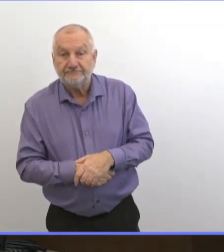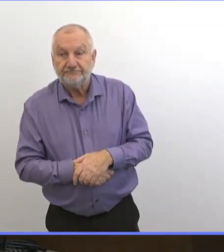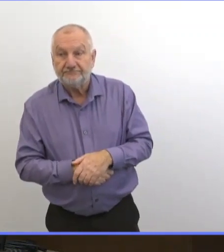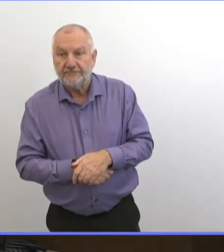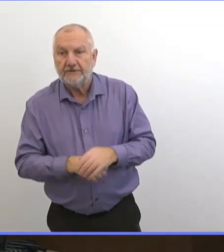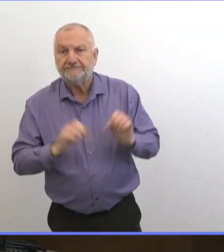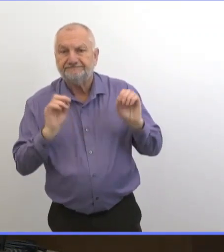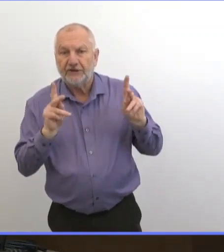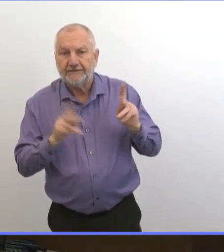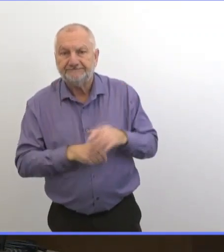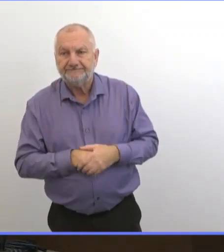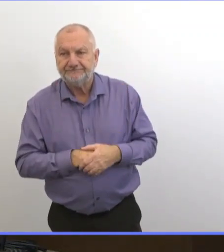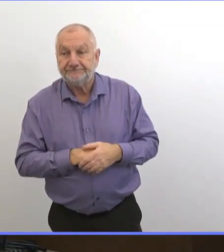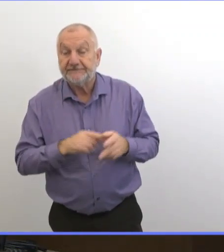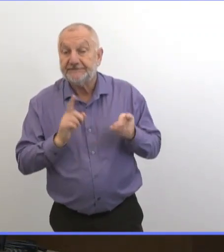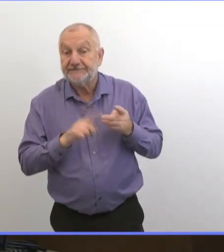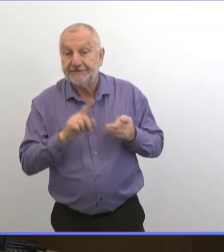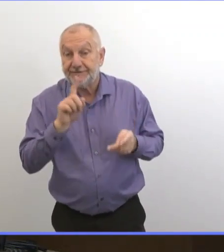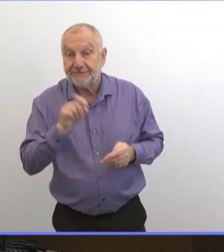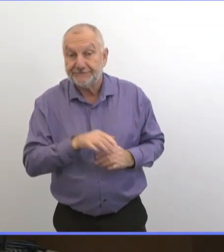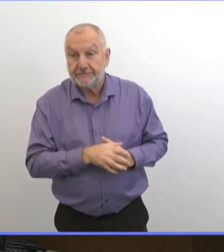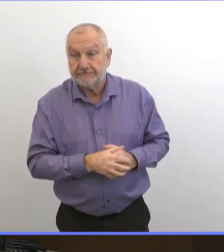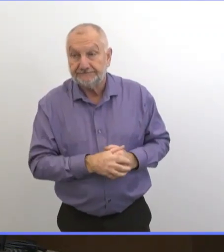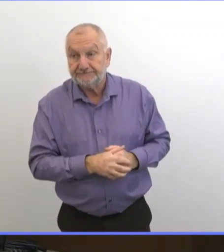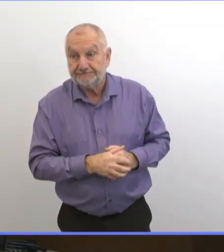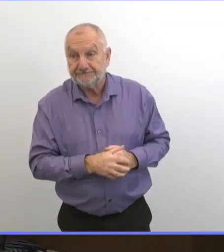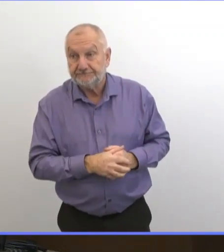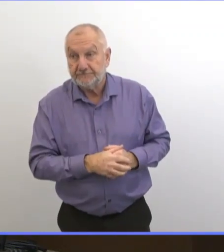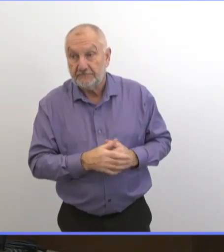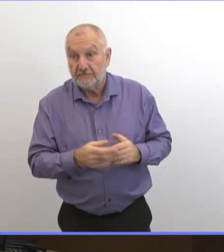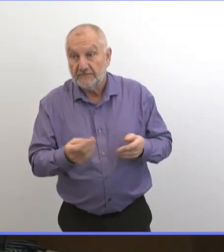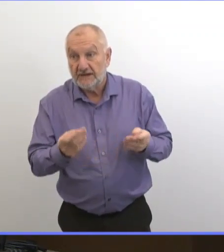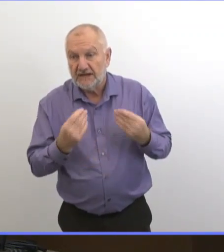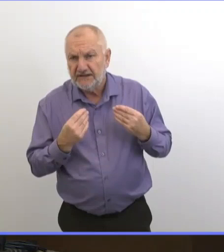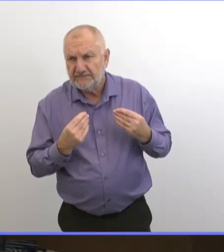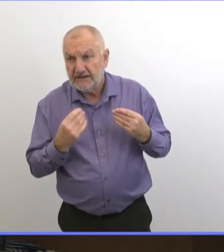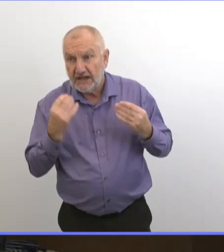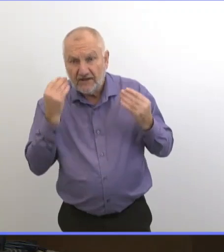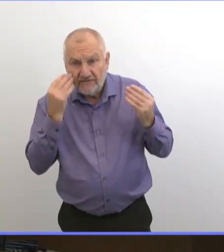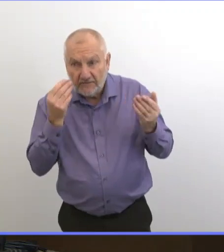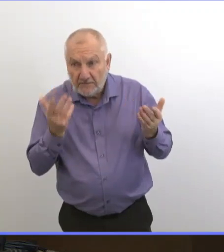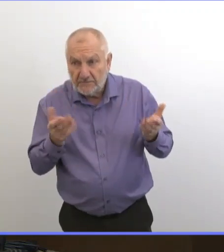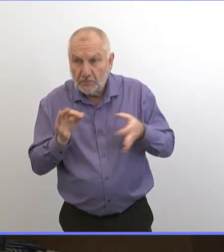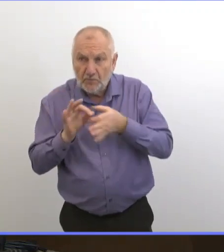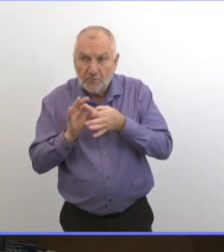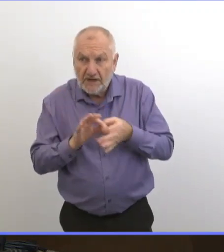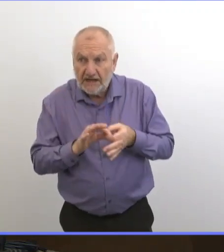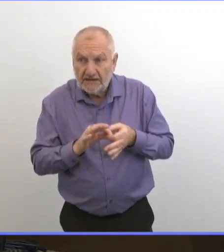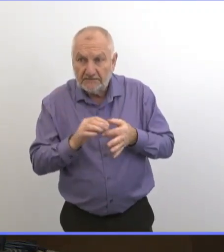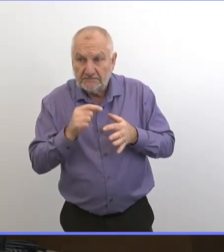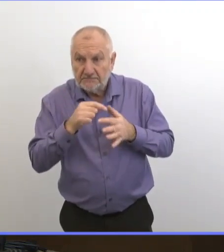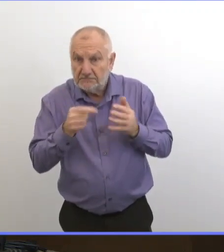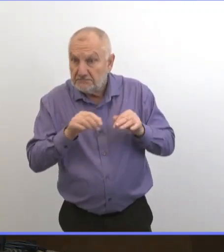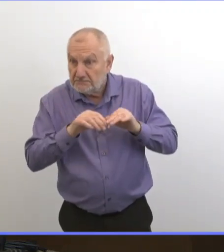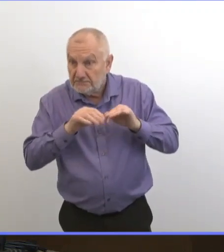Est-ce que vous pouvez fournir des nouvelles sur le foyer épidémique ?